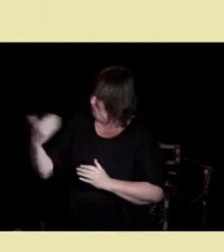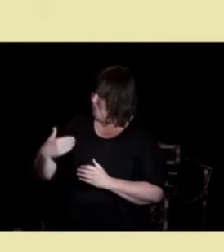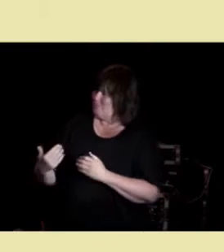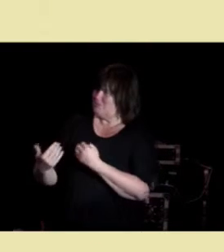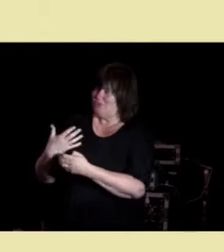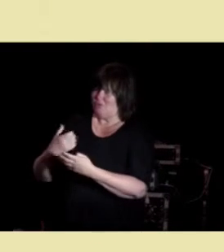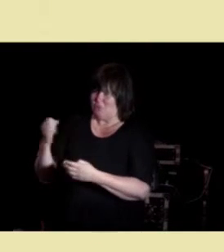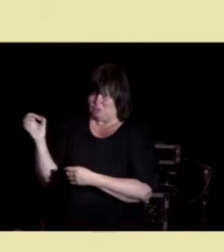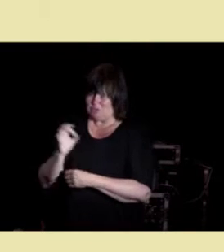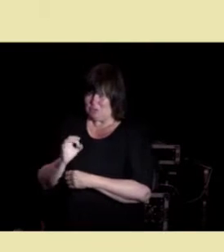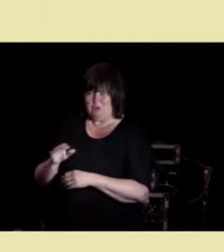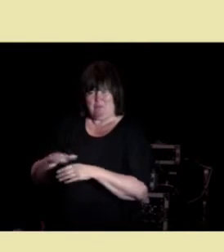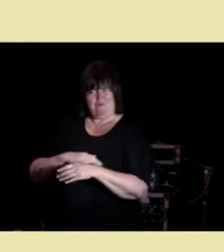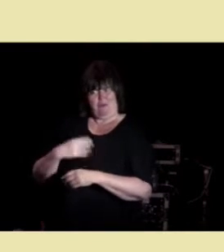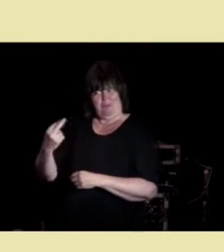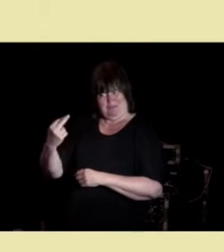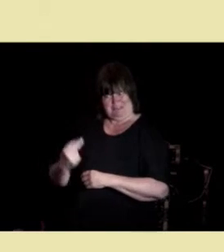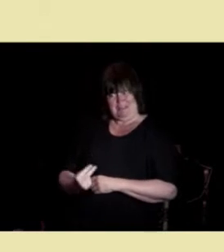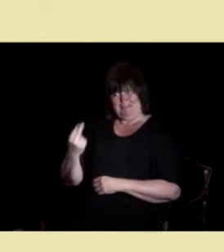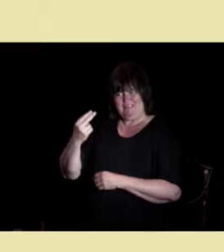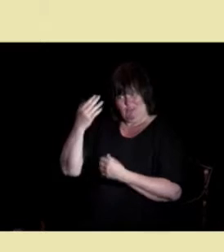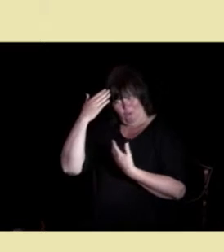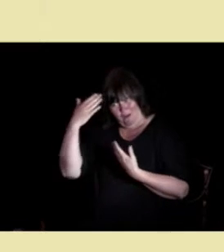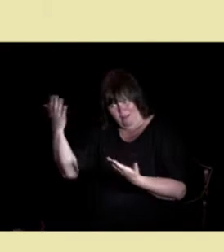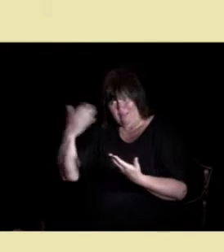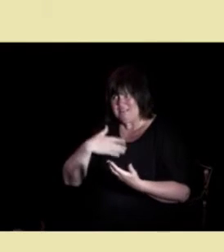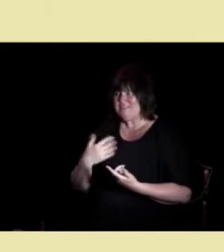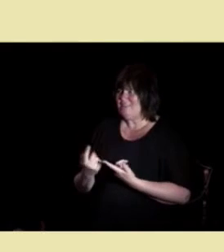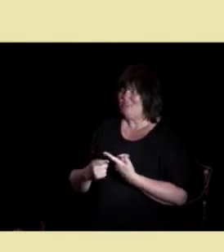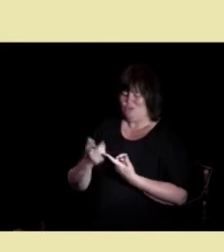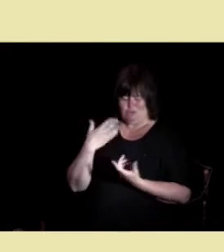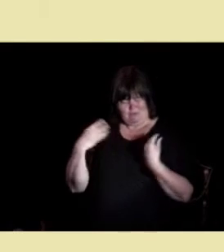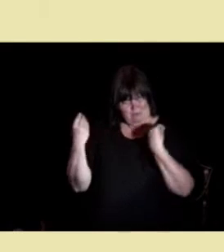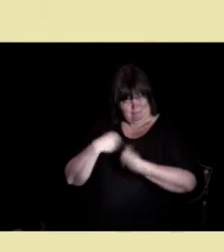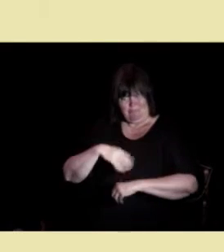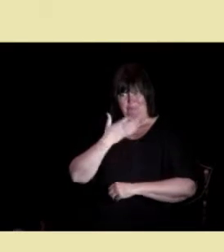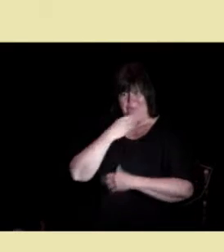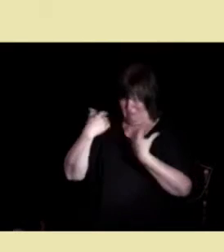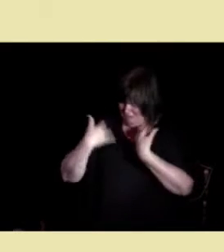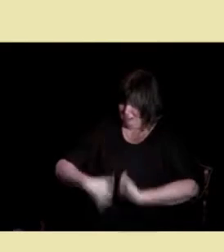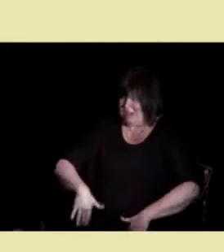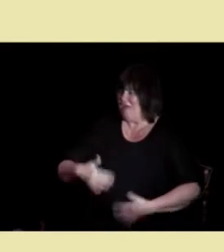anerkjent. Så vi tok på oss de peneste klærne vi hadde, og tok imot.